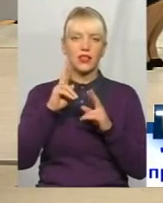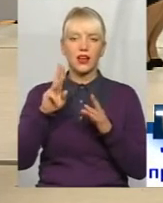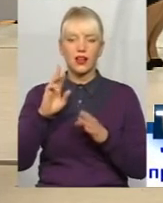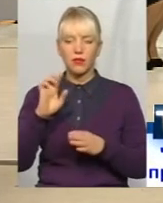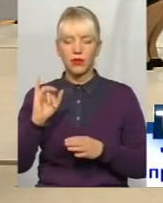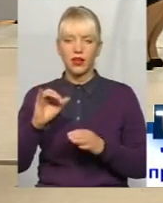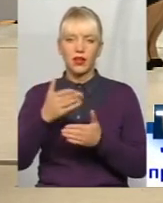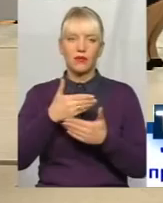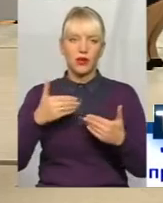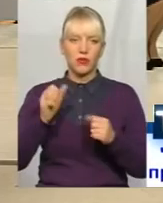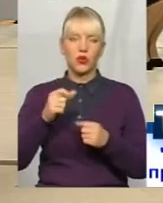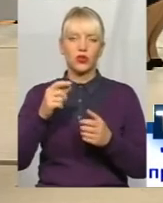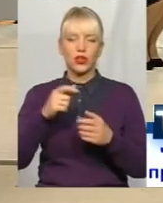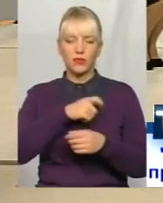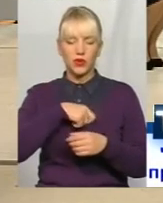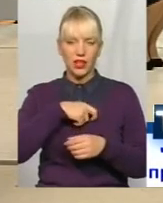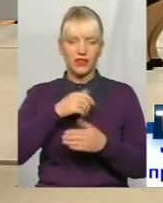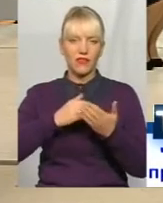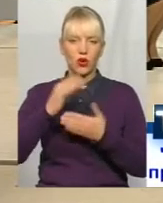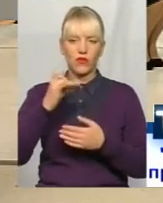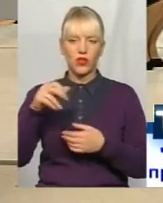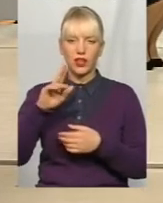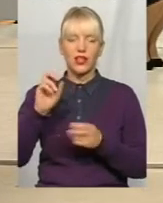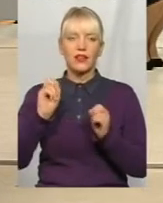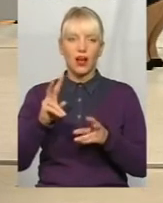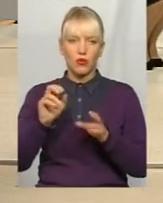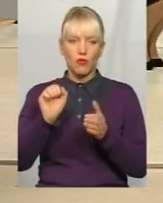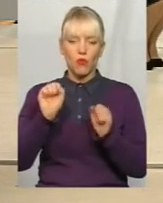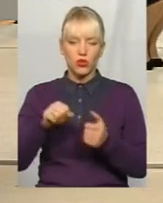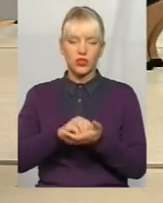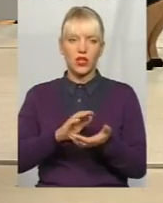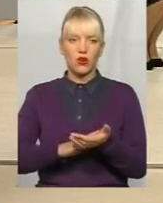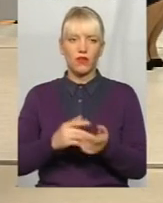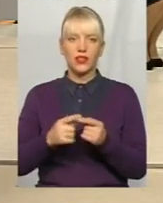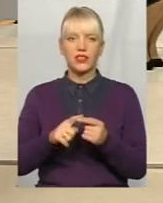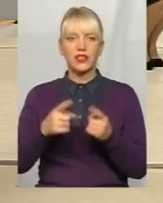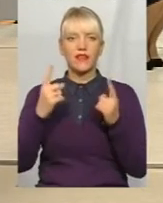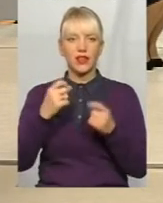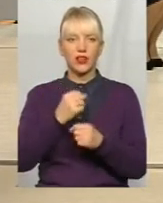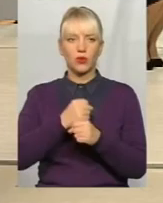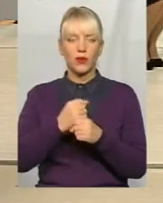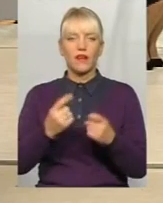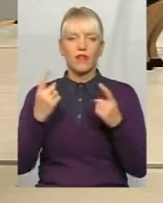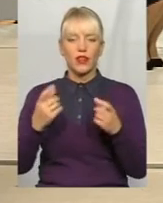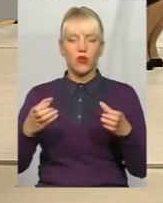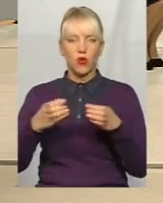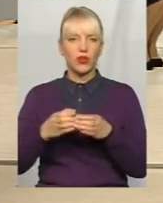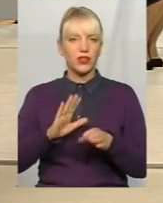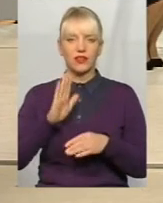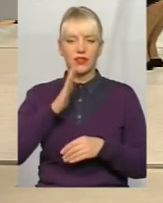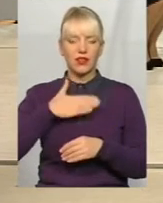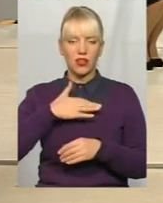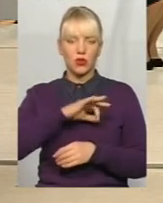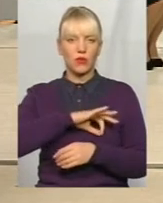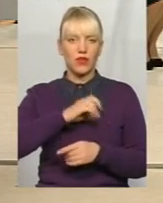доказати депутати Верховної Ради, як би могли зарахувати. Тому це велика робота великого колективу, не тільки нашої профспілки, але й